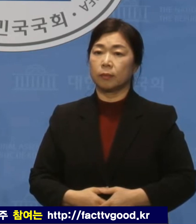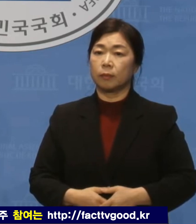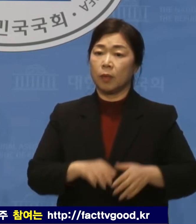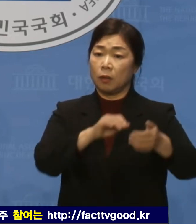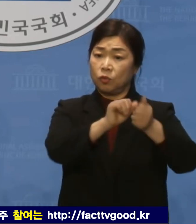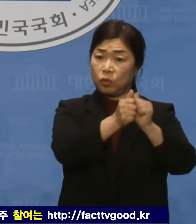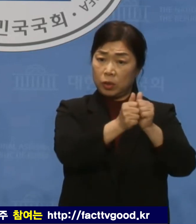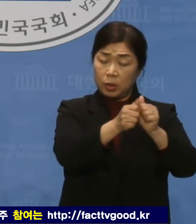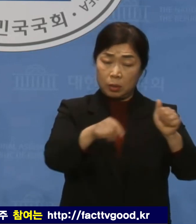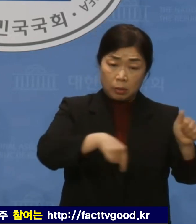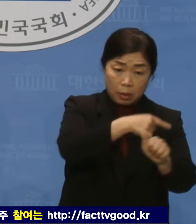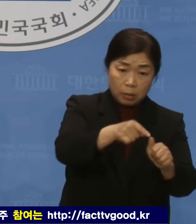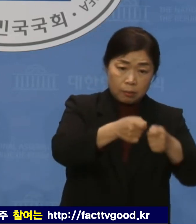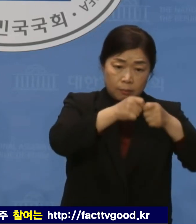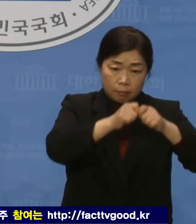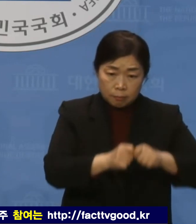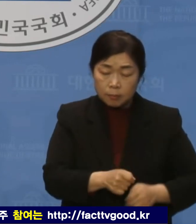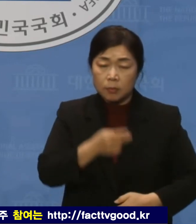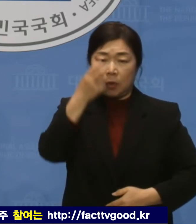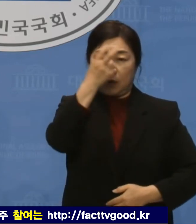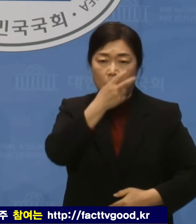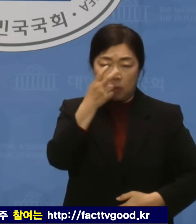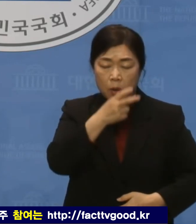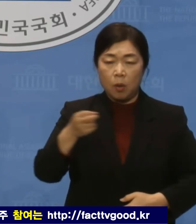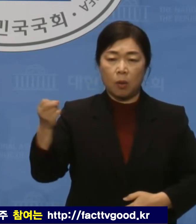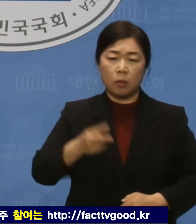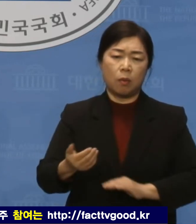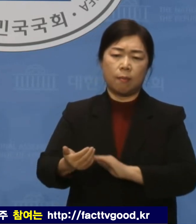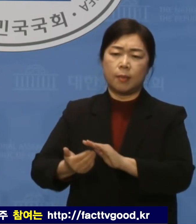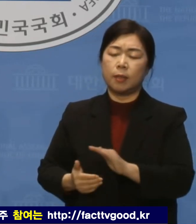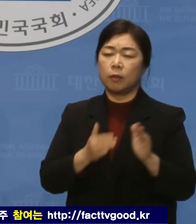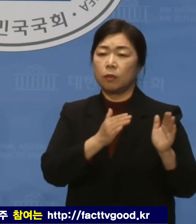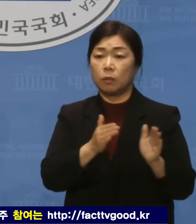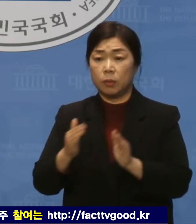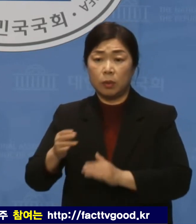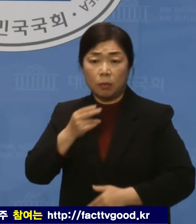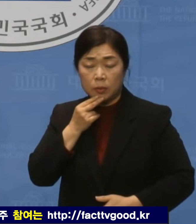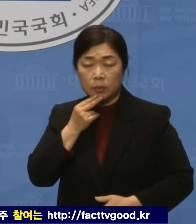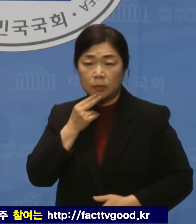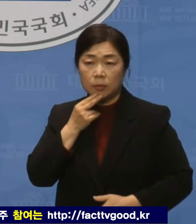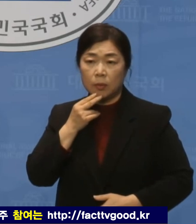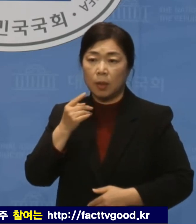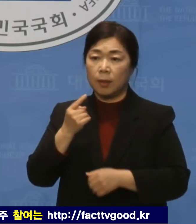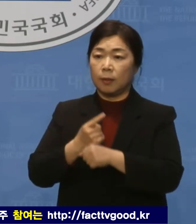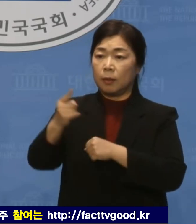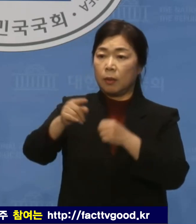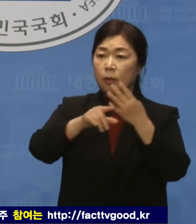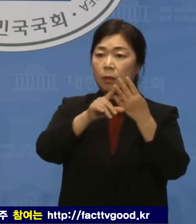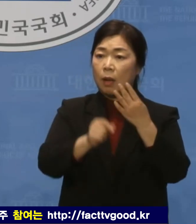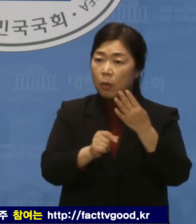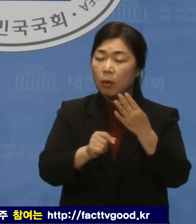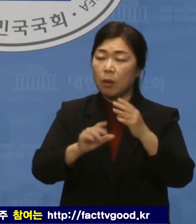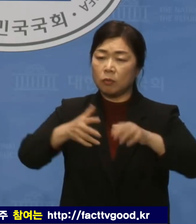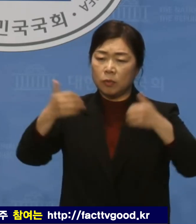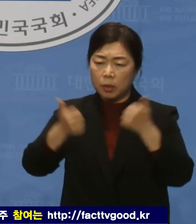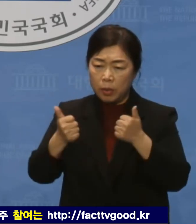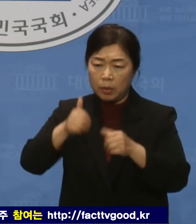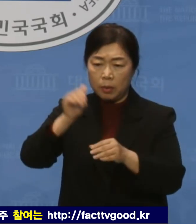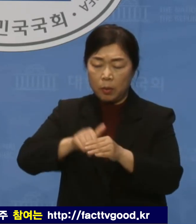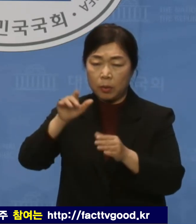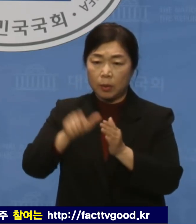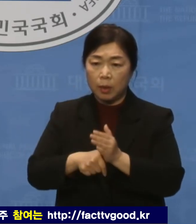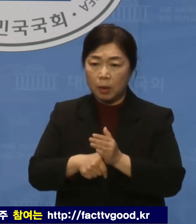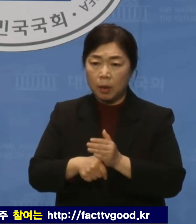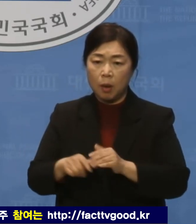주식시장에 대한 면밀한 검토와 치밀한 준비 없이 내년 4월 총선에서 개인 투자자들의